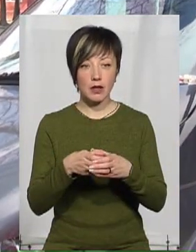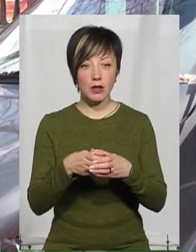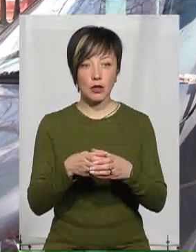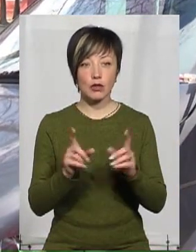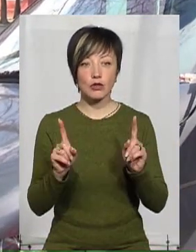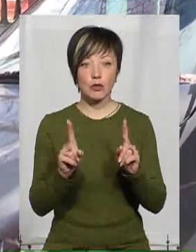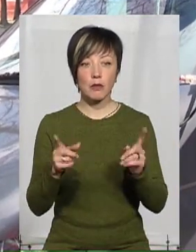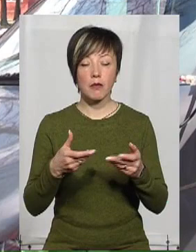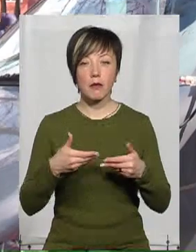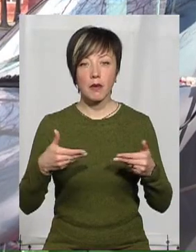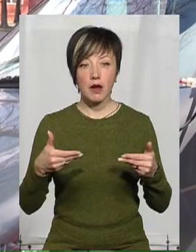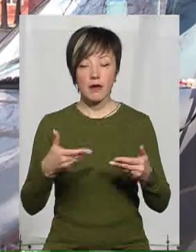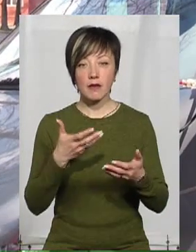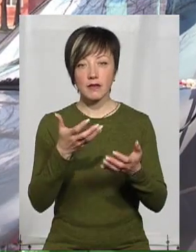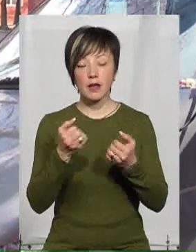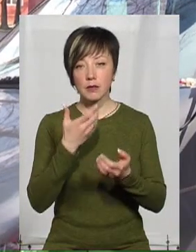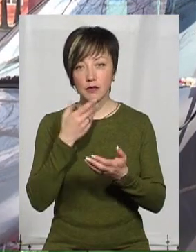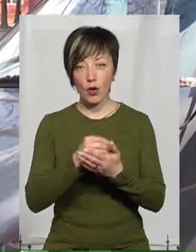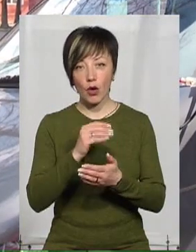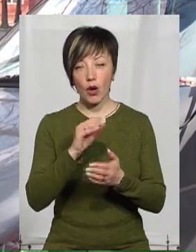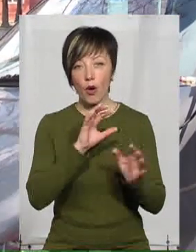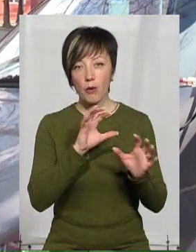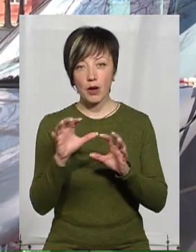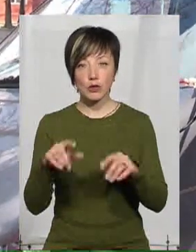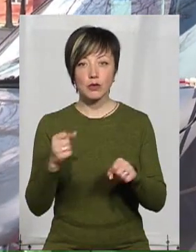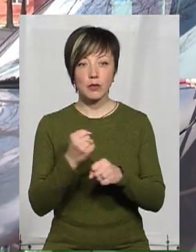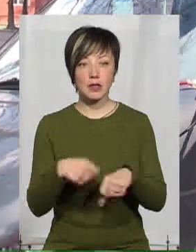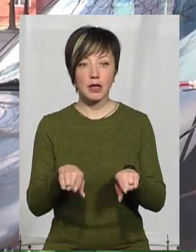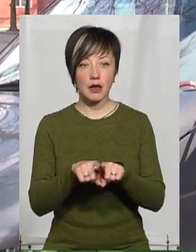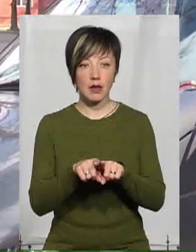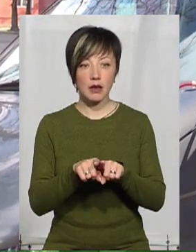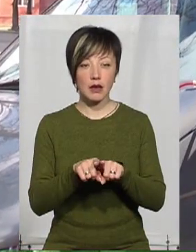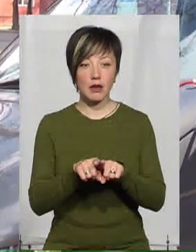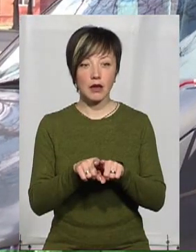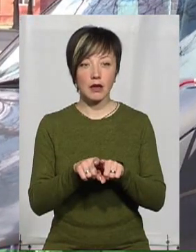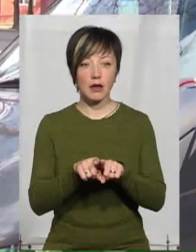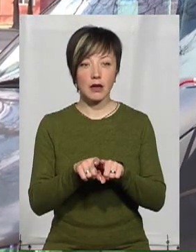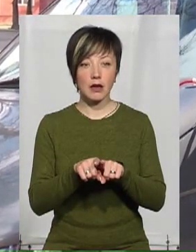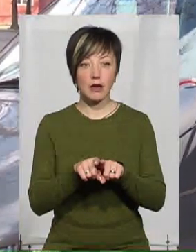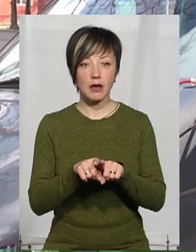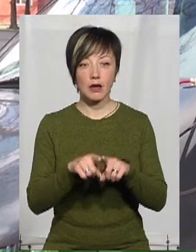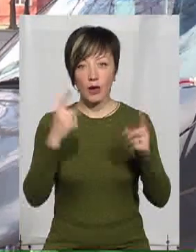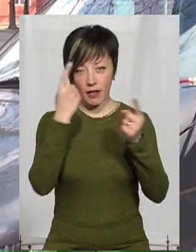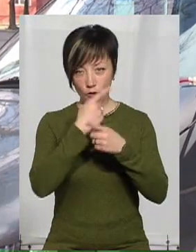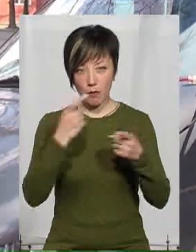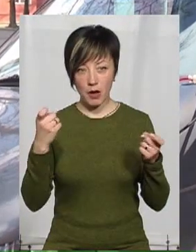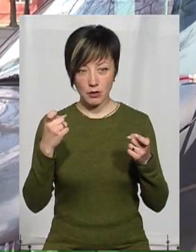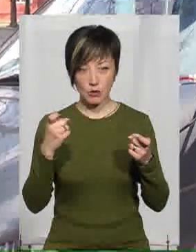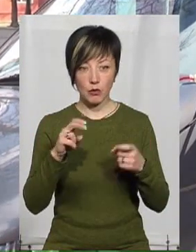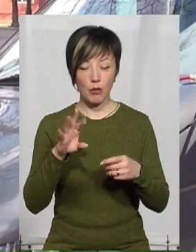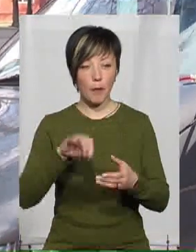щоб ми взяли під свою опіку і зробили інформацію про